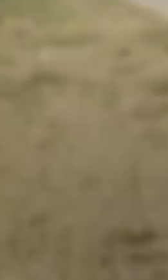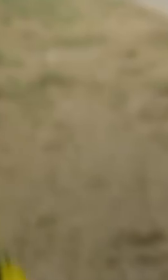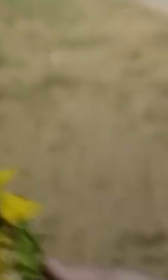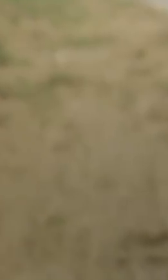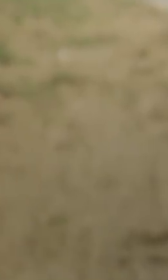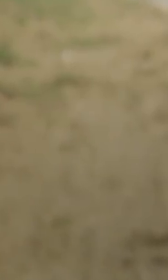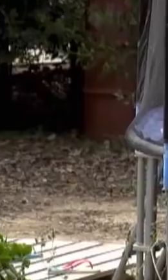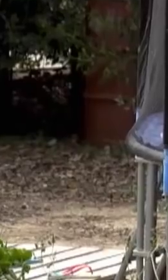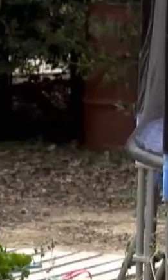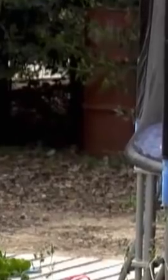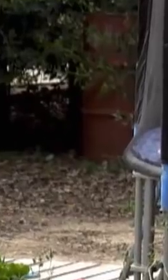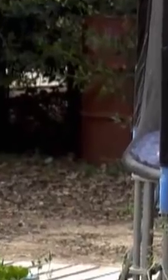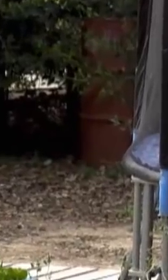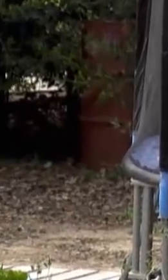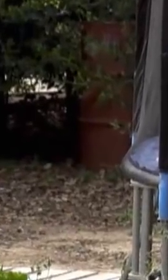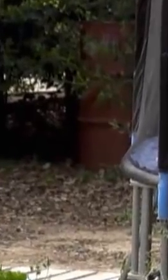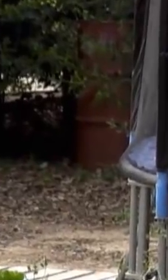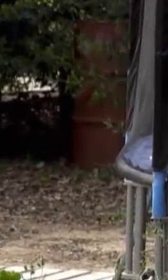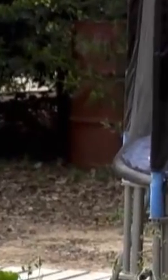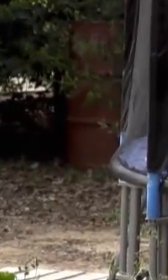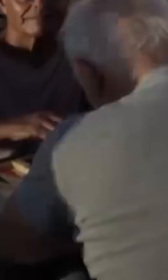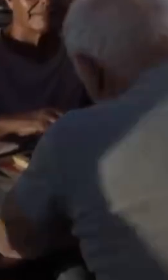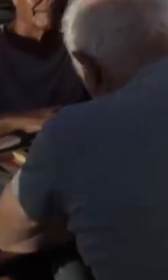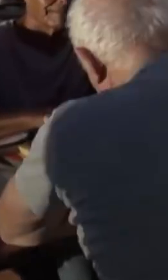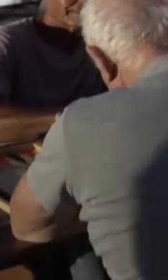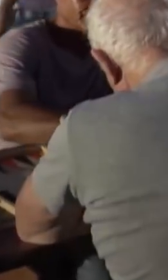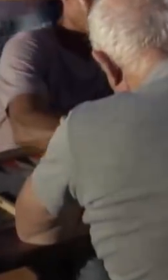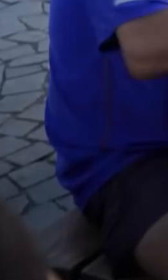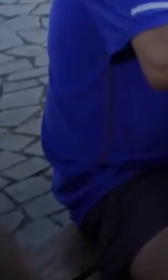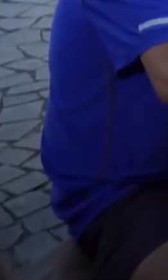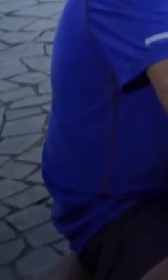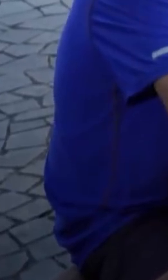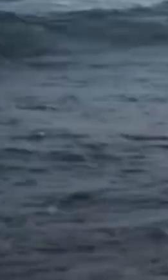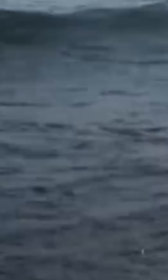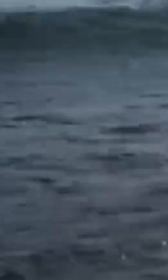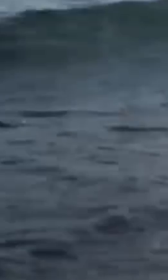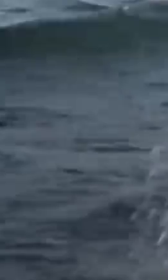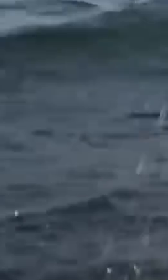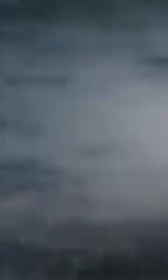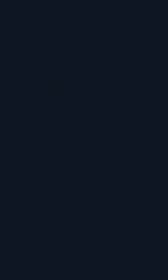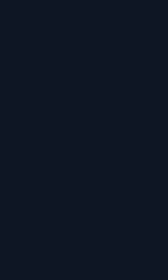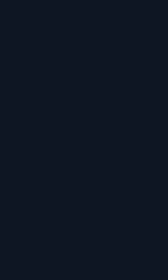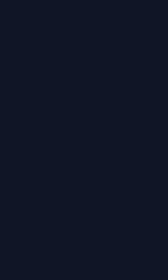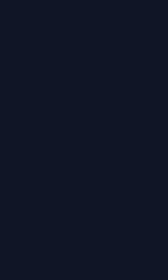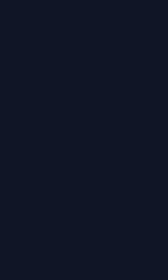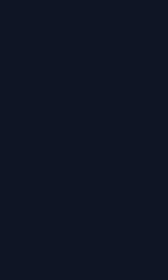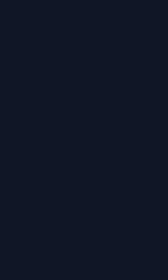ללכת, זה הבית שלנו. מורחים ליבסמי. עוד תלחיים. איך נכון כזה באמריקה?